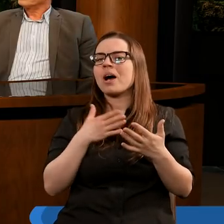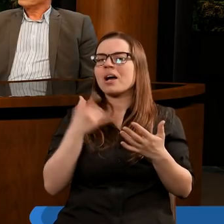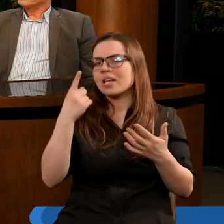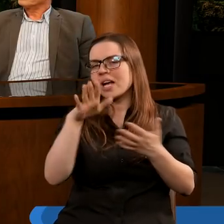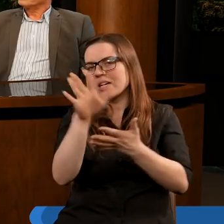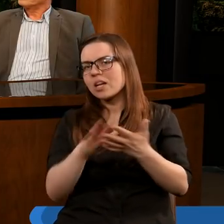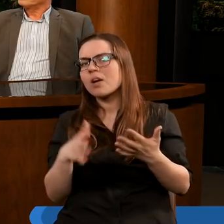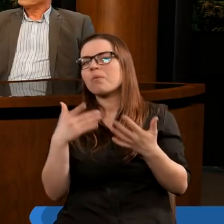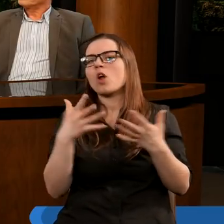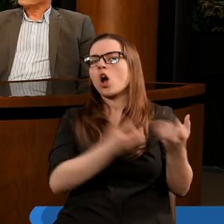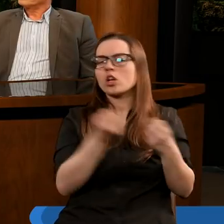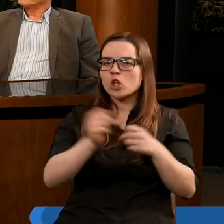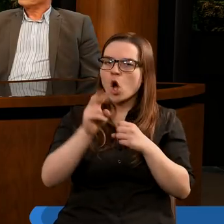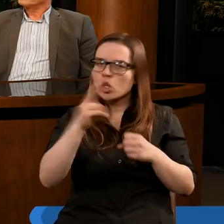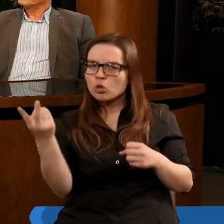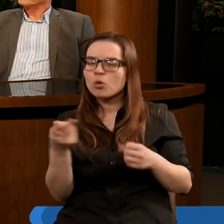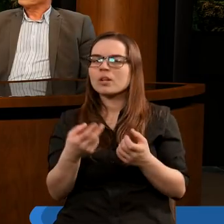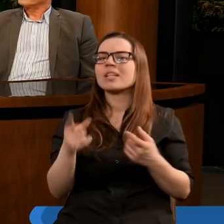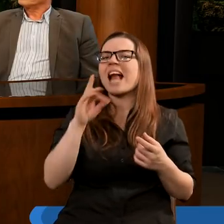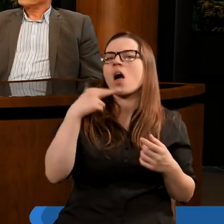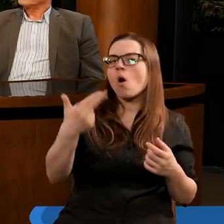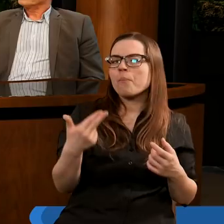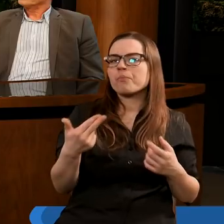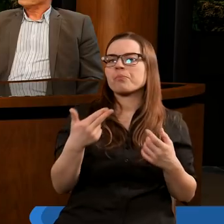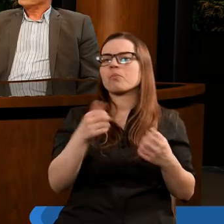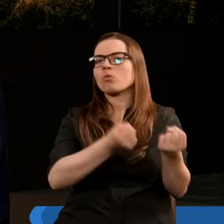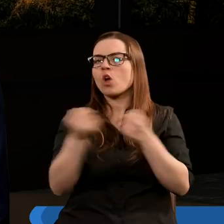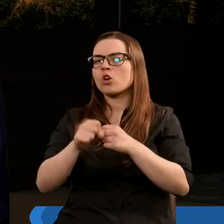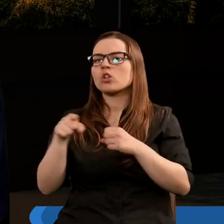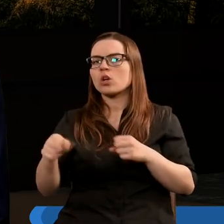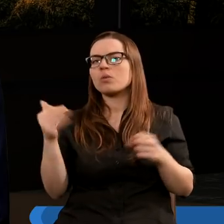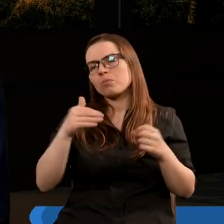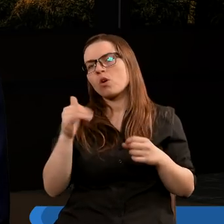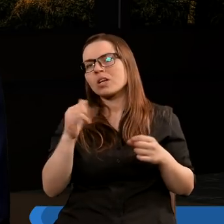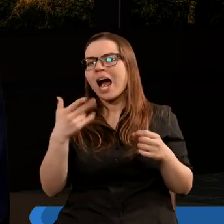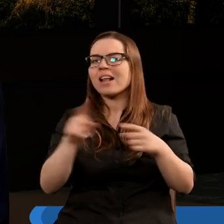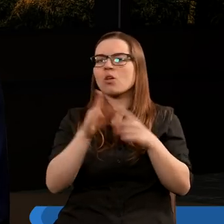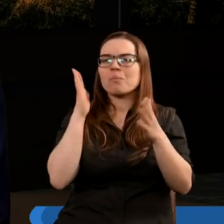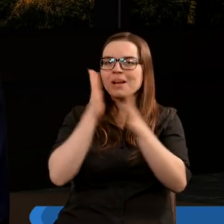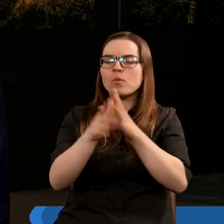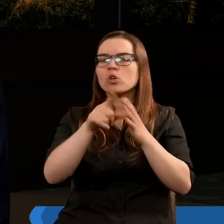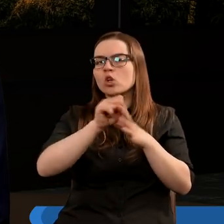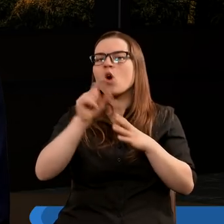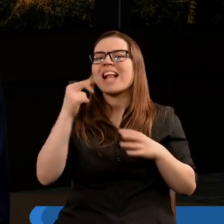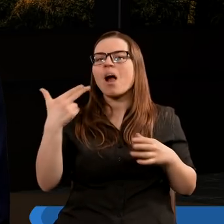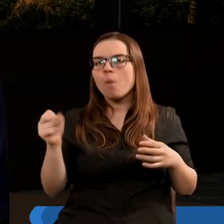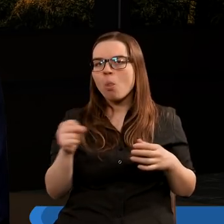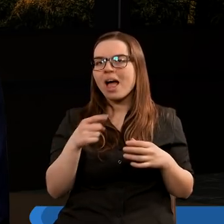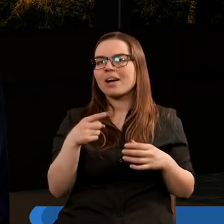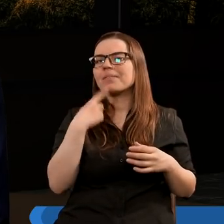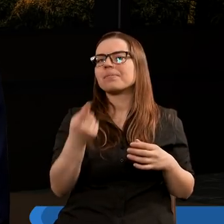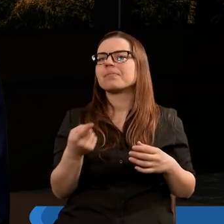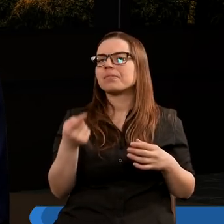jedne teksty są odnoszone do drugich. Salomon odnosi się tutaj, czy może Jan potem, bezpośrednio do właśnie Salomona.